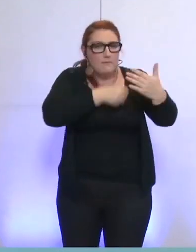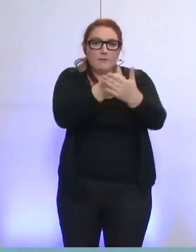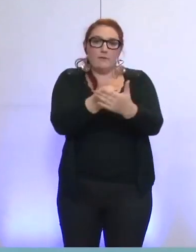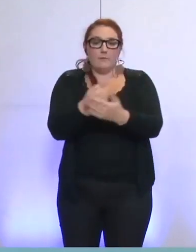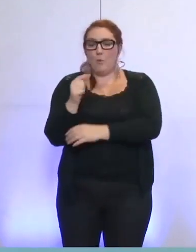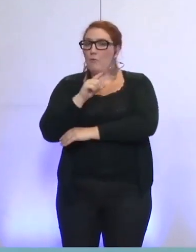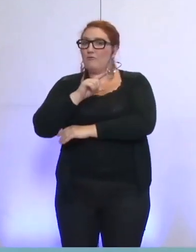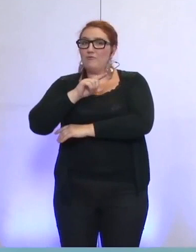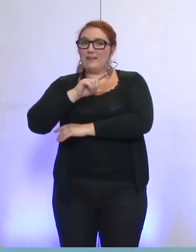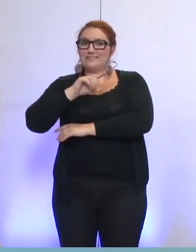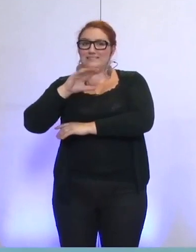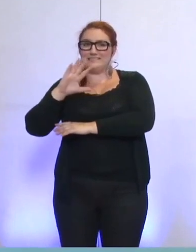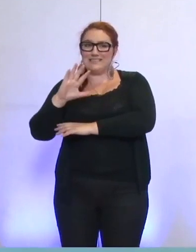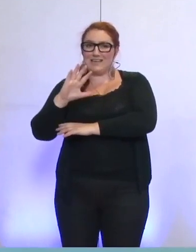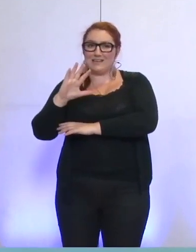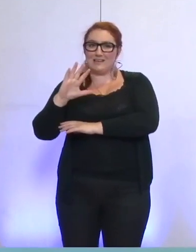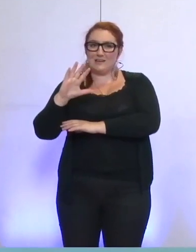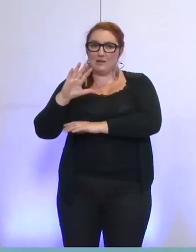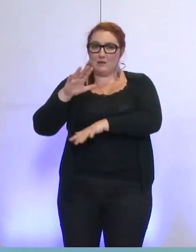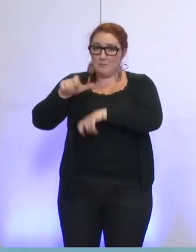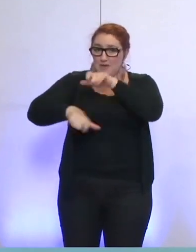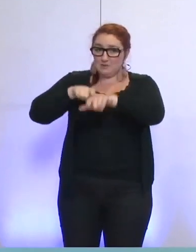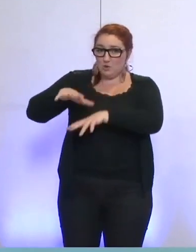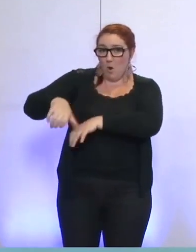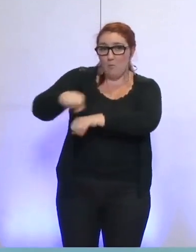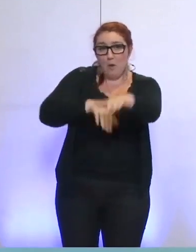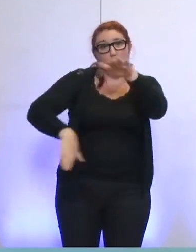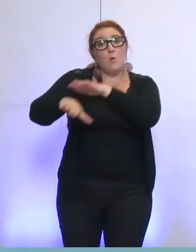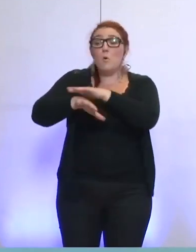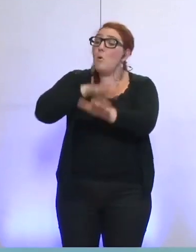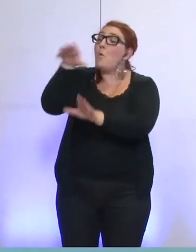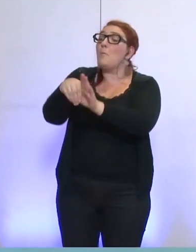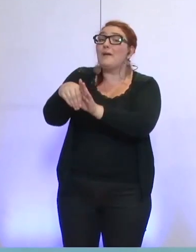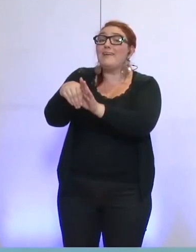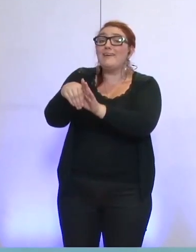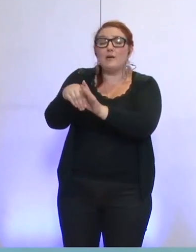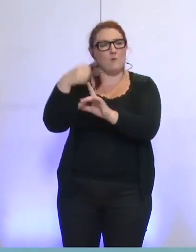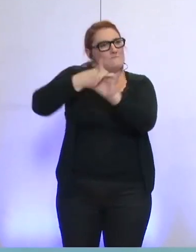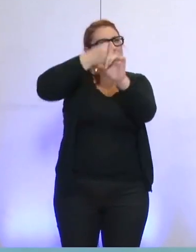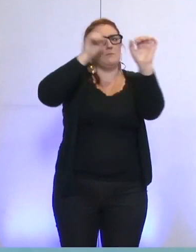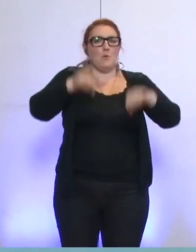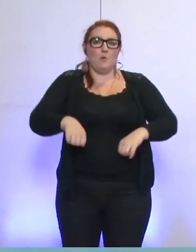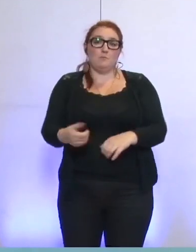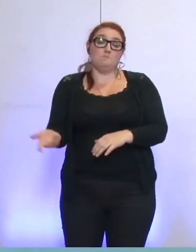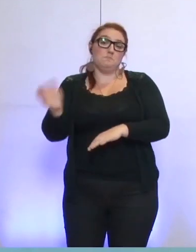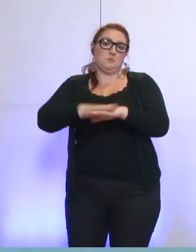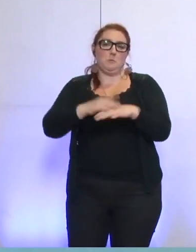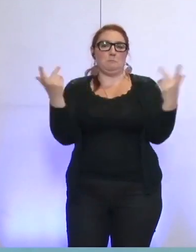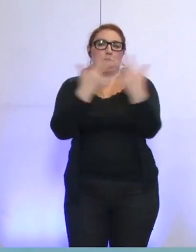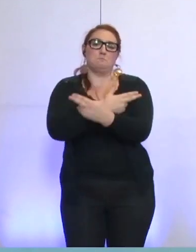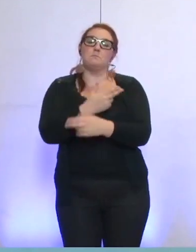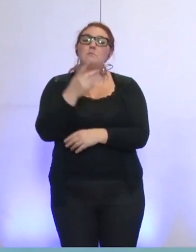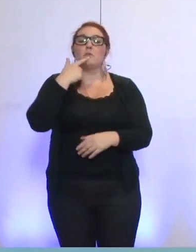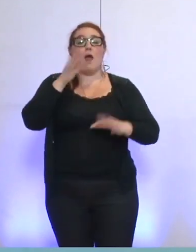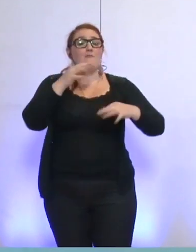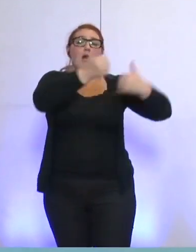Mais voilà, la ville de Grenoble a arrêté la procédure. Dans le cadre du dialogue compétitif, vous avez décidé de ne pas